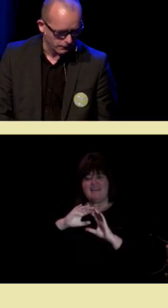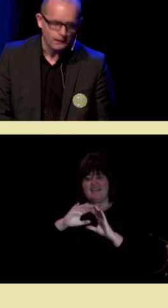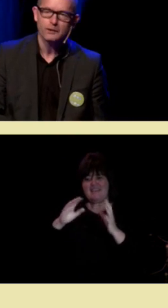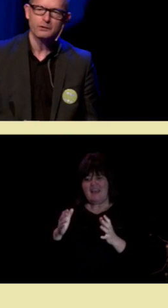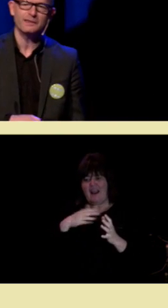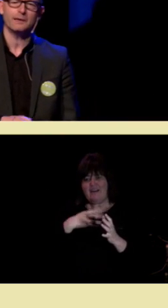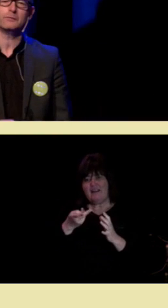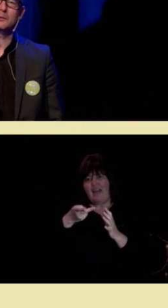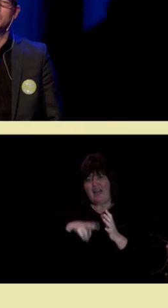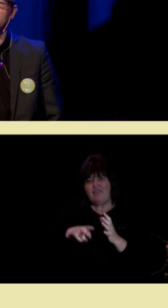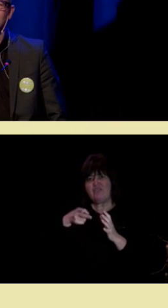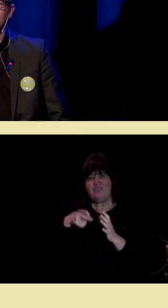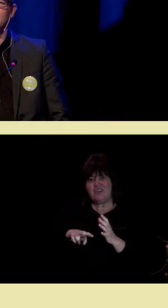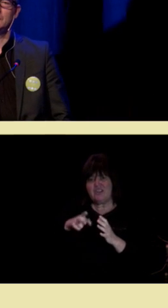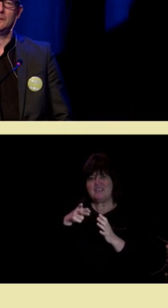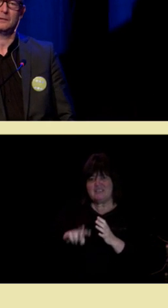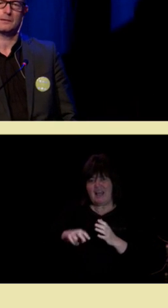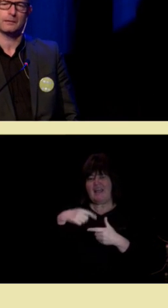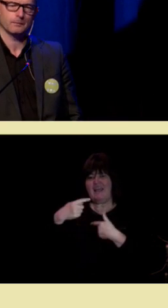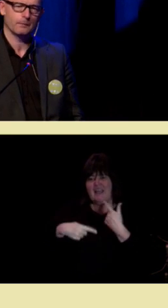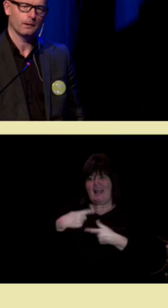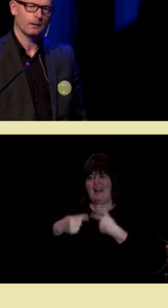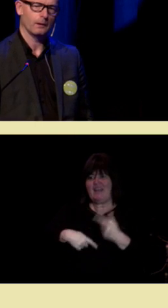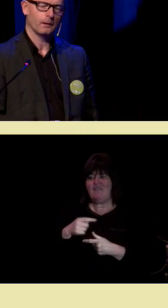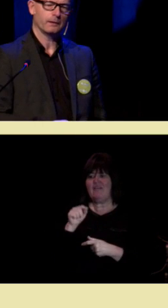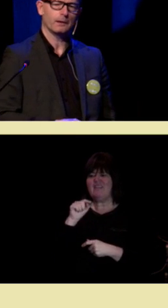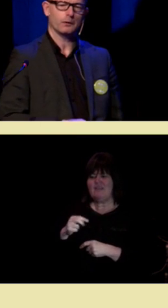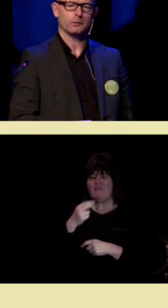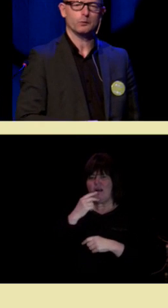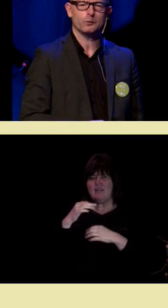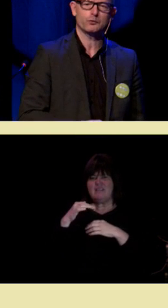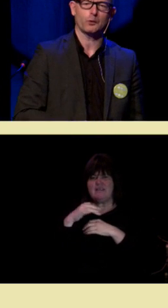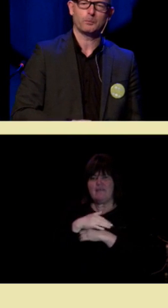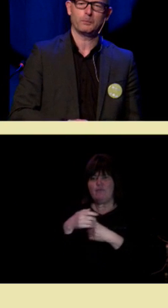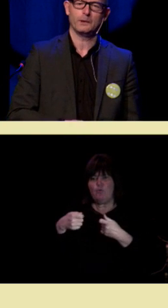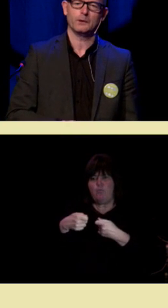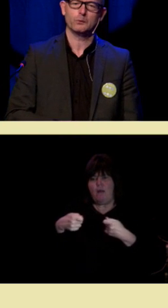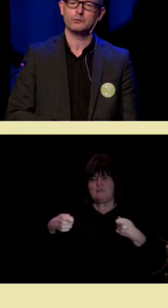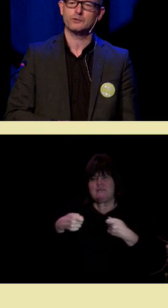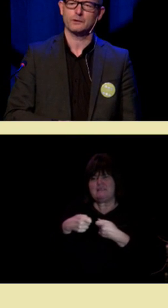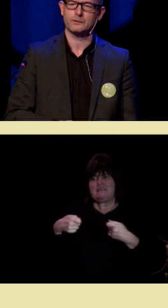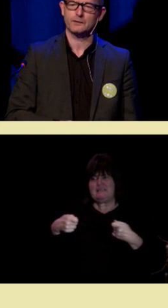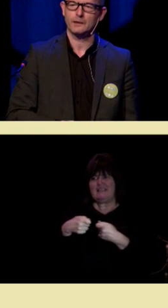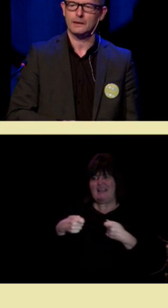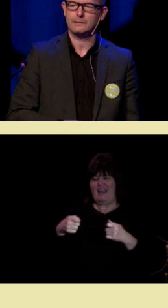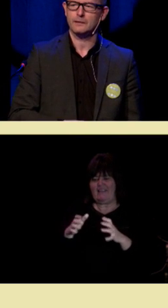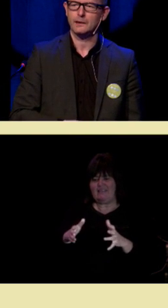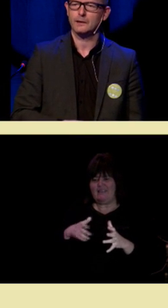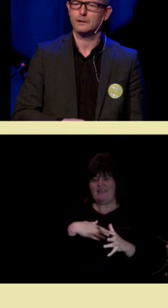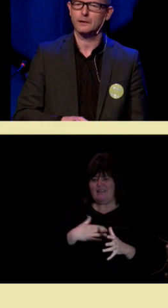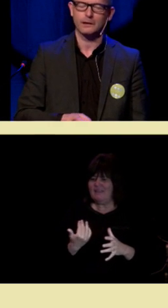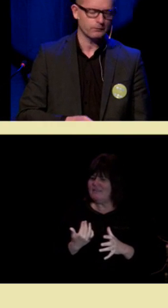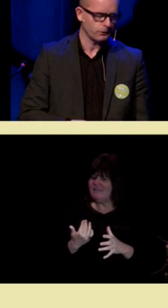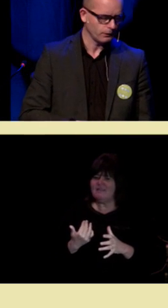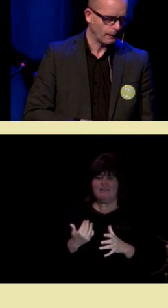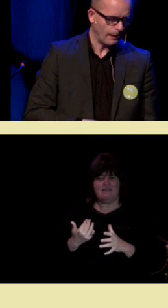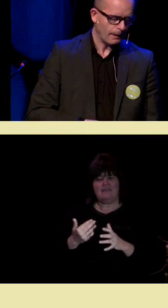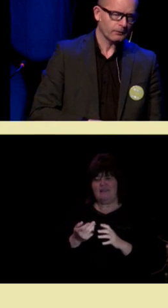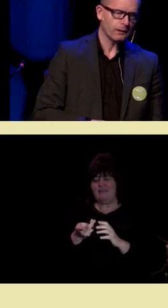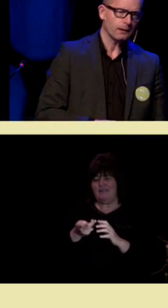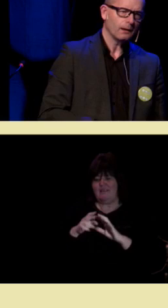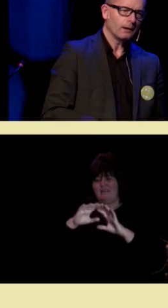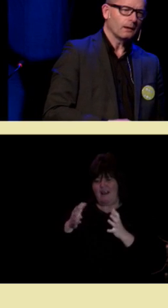vi kaller for neuroplasticitet. Denne ustoppelige og ustanslige endringen av hjernen vår.